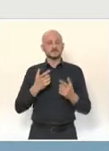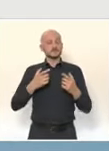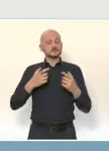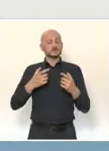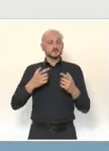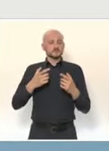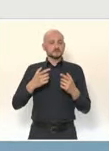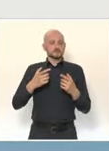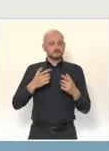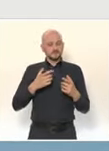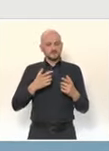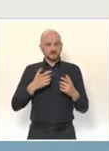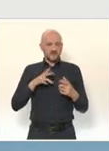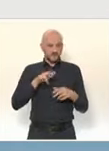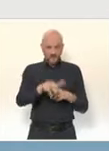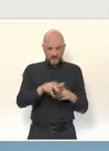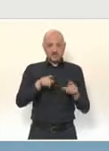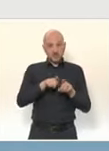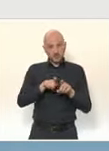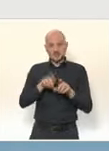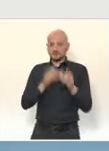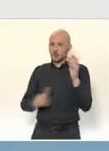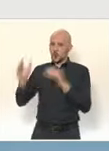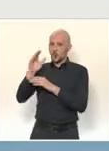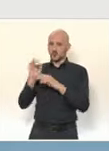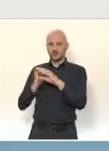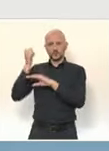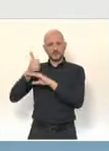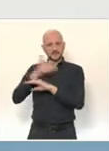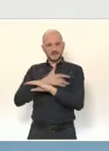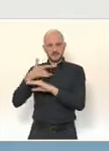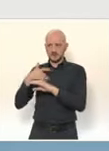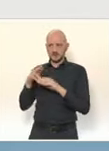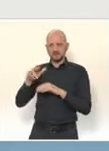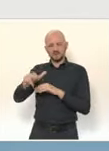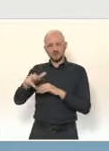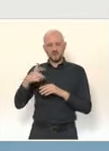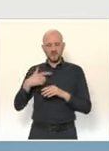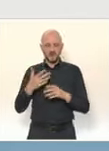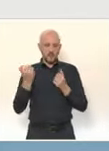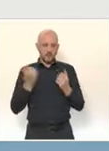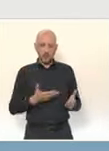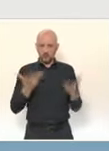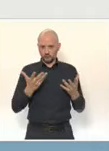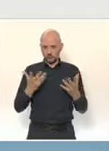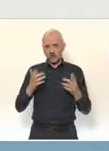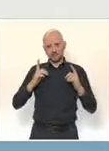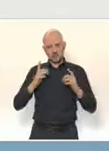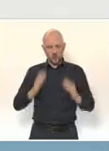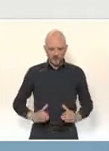Autorité de Santé, le Premier ministre l'a dit tout à l'heure, nous aurons aussi éventuellement les autotests pour les collégiens.